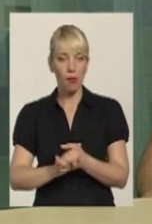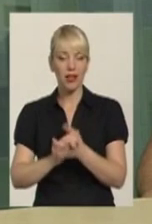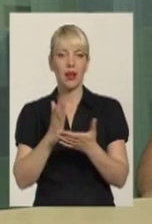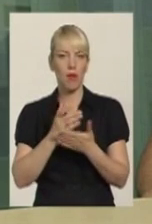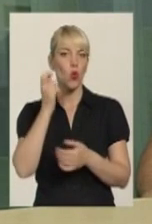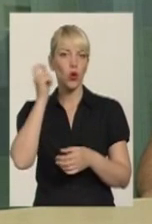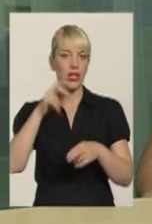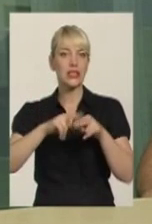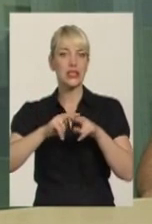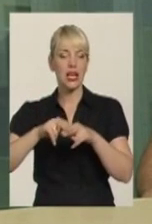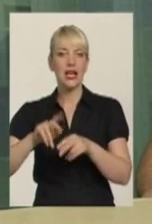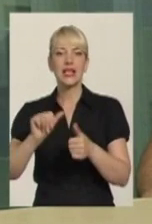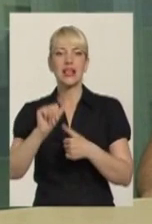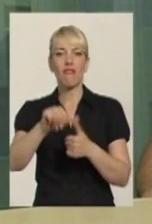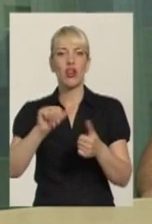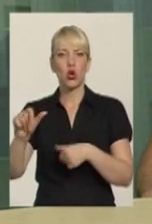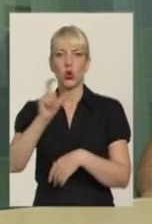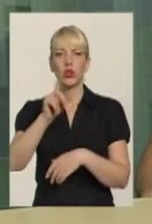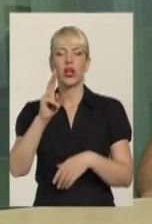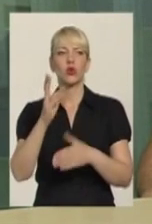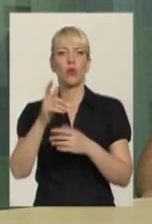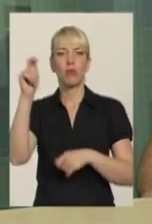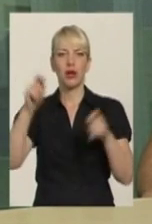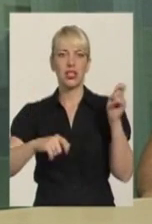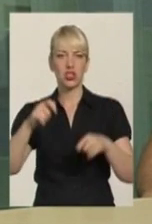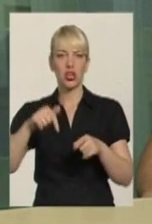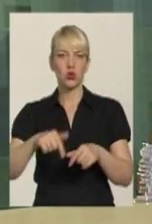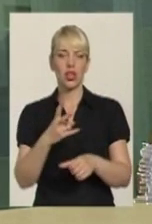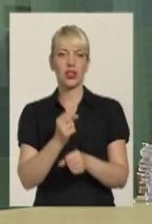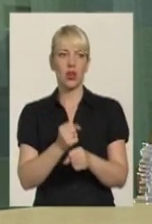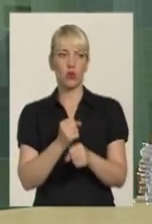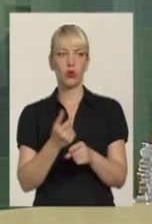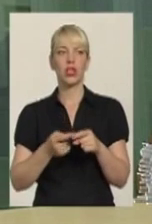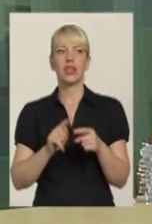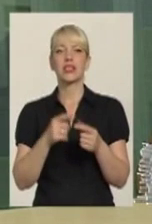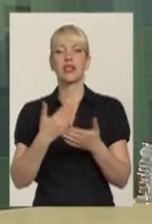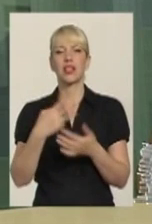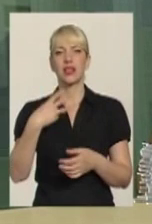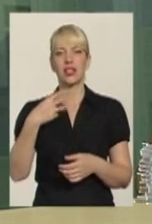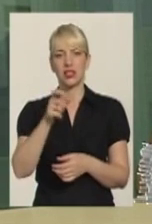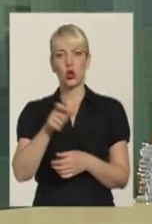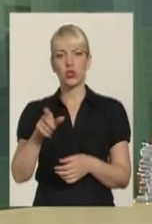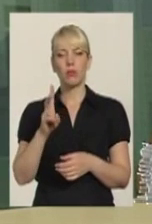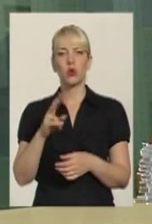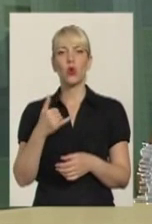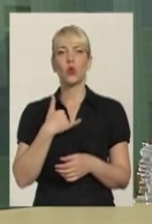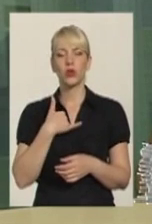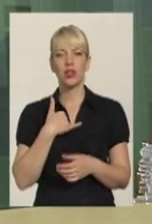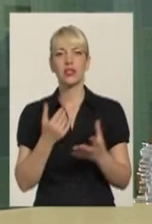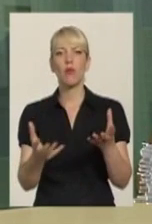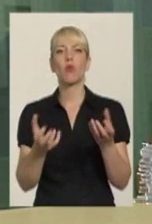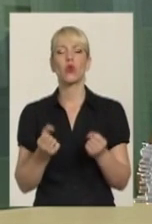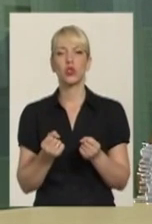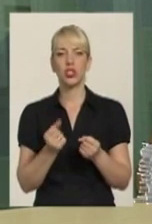виключеним тільки тих людей, які приїжджають сюди на роботу. Це є десь біля 30 осіб, які в нас отримали